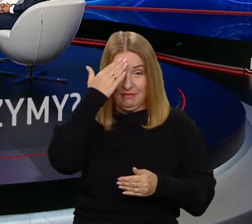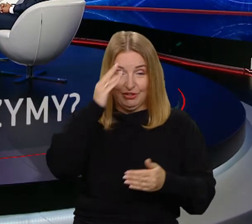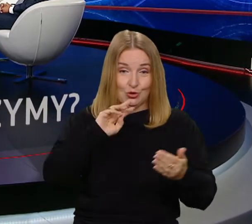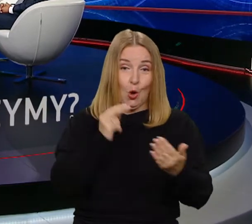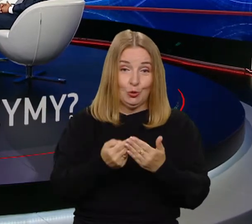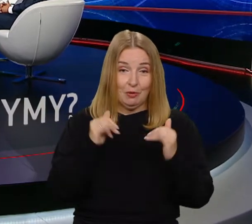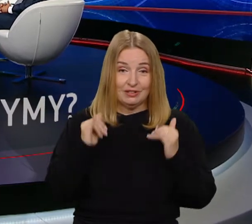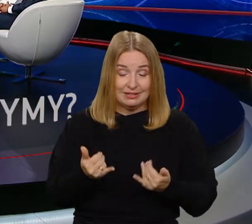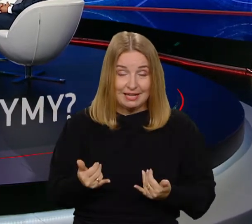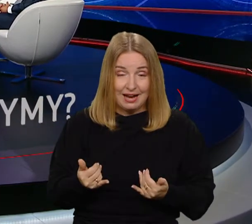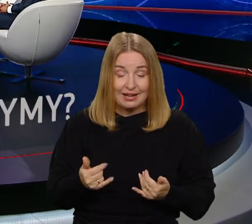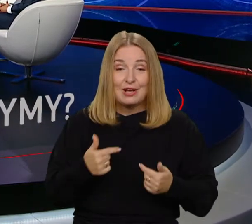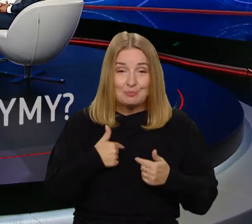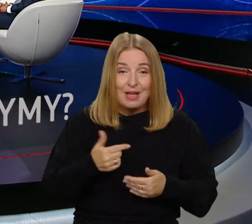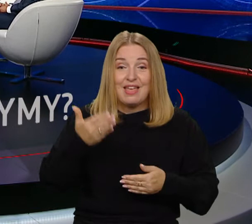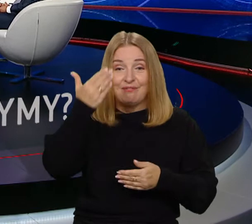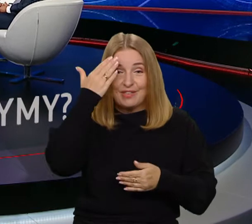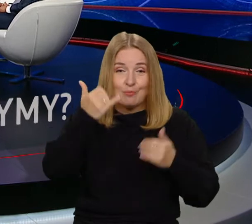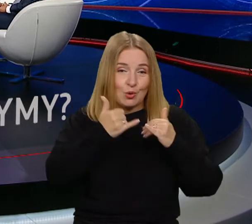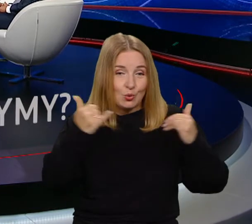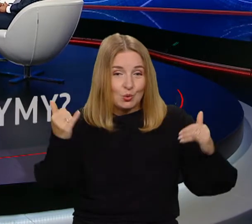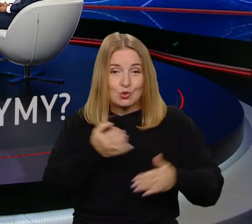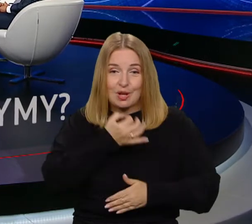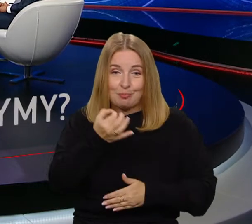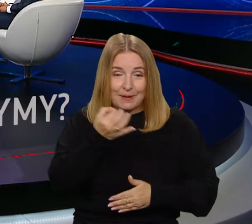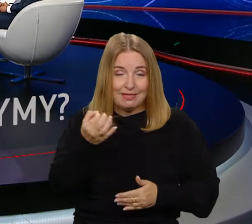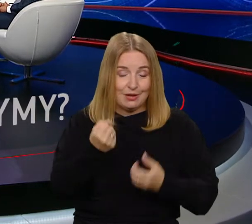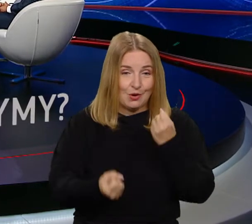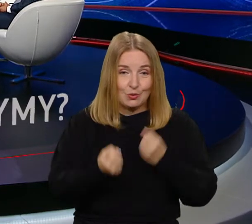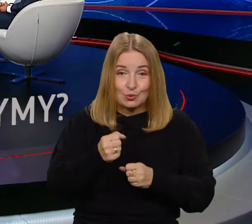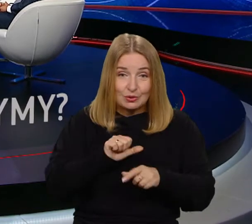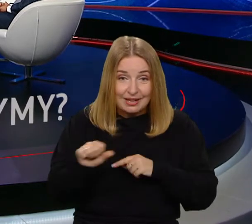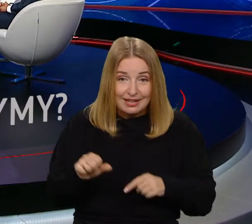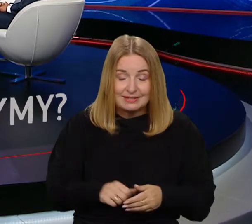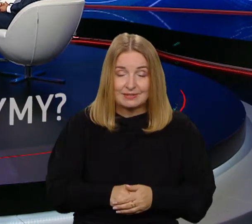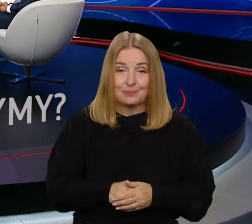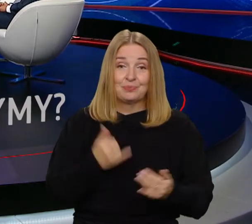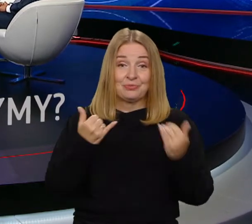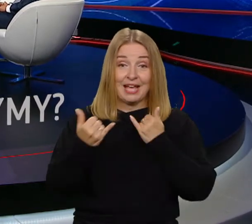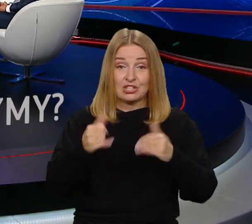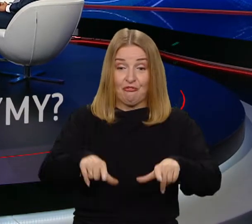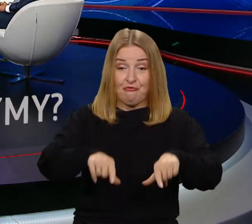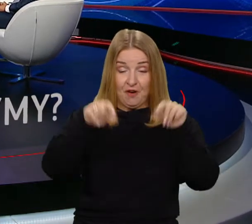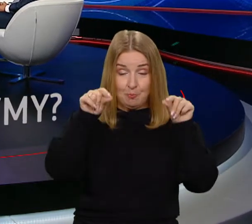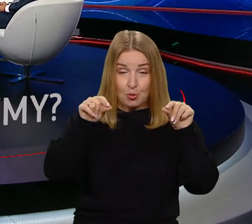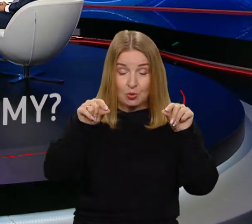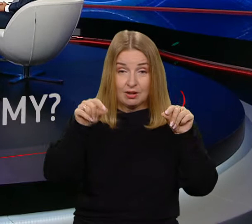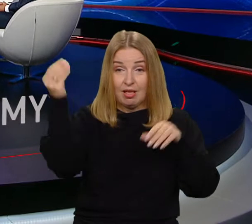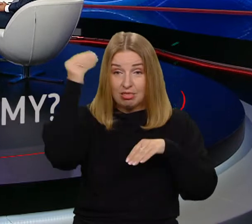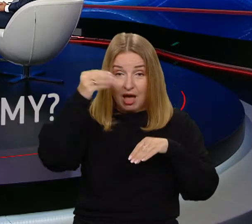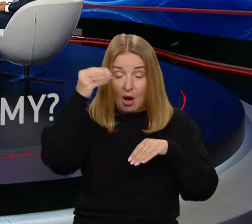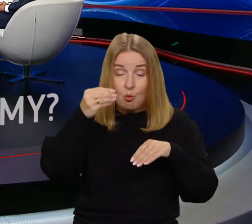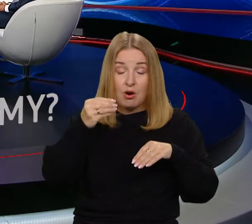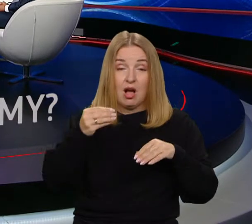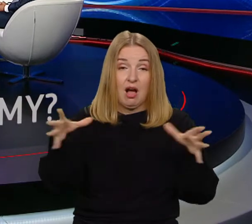pytań jest oczywiście cała masa. Natomiast jeżeli już ten wybor jest zgodny z systemem wartości powszechnie